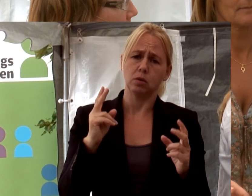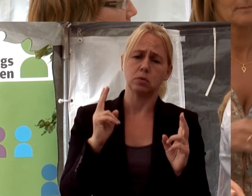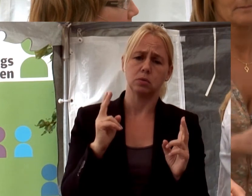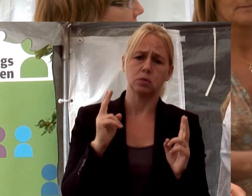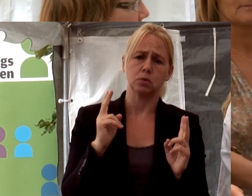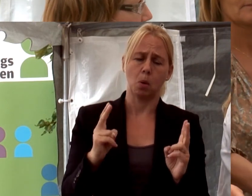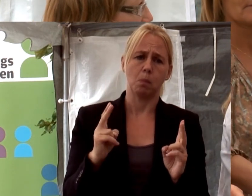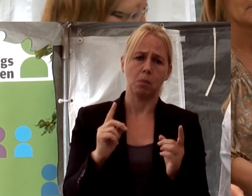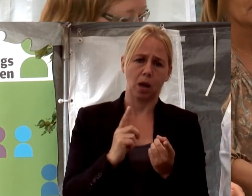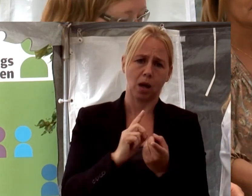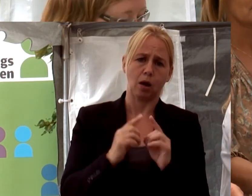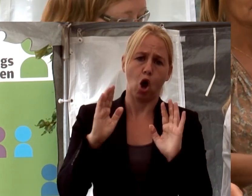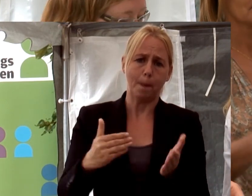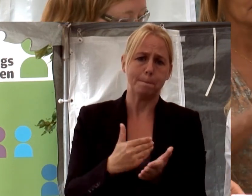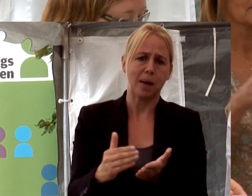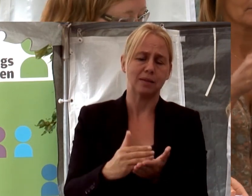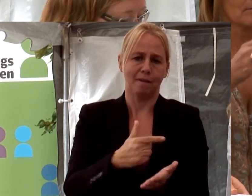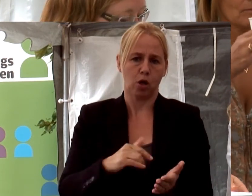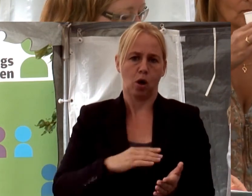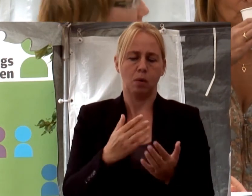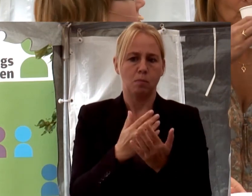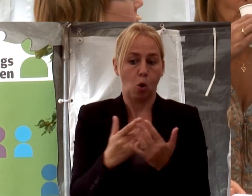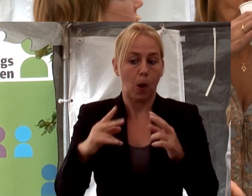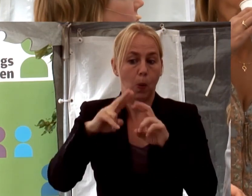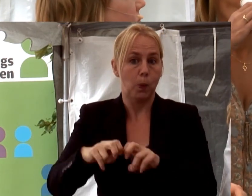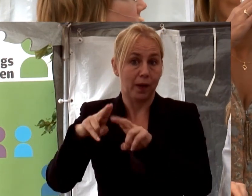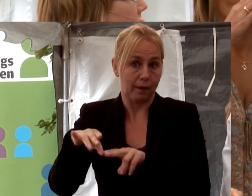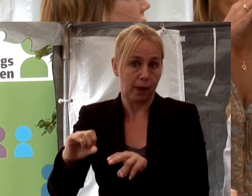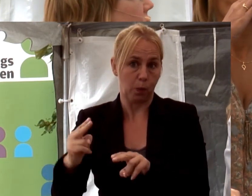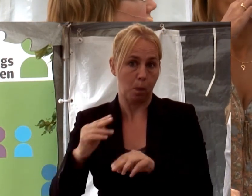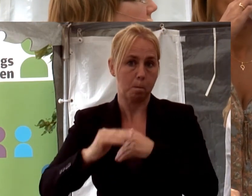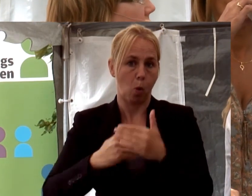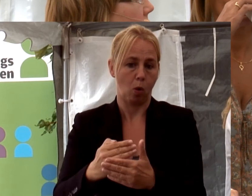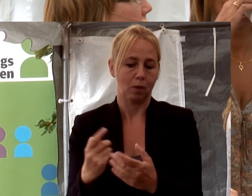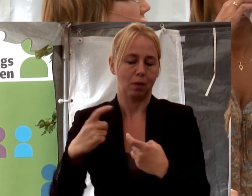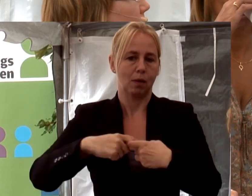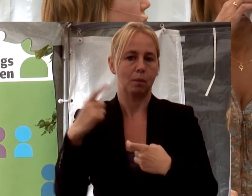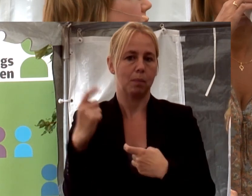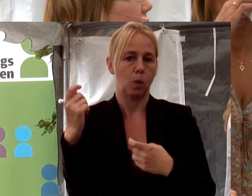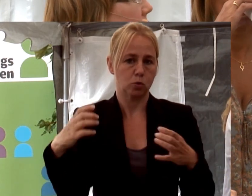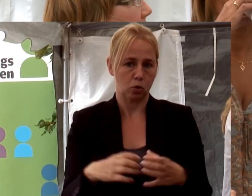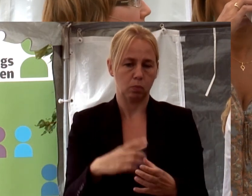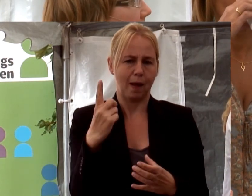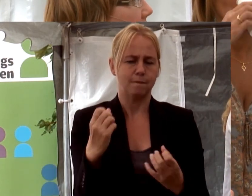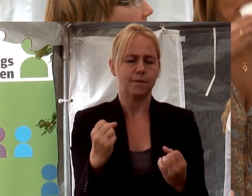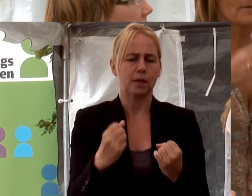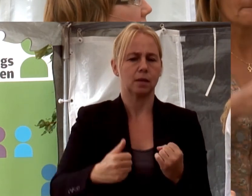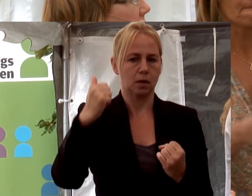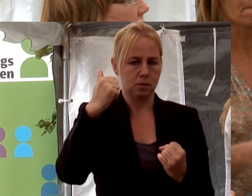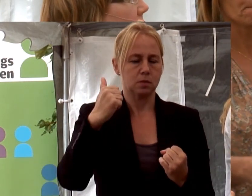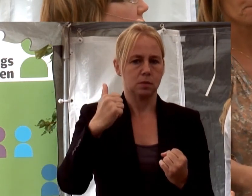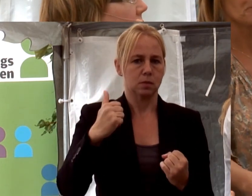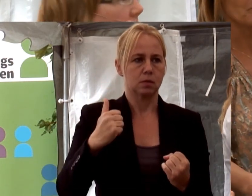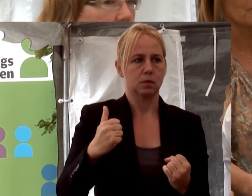Som kanske berättades här, så har vi en massa utredningar på gång i pensionsgruppen. En av de allra viktigaste som